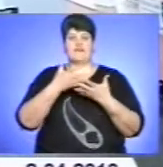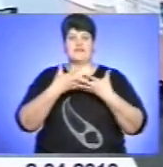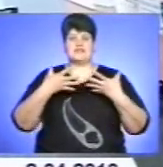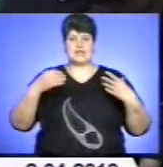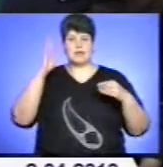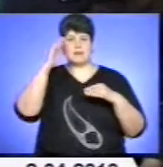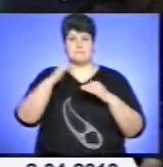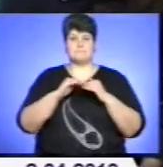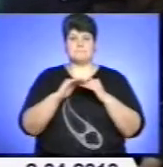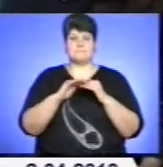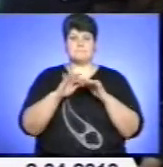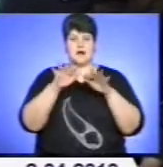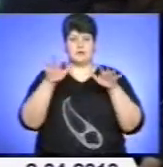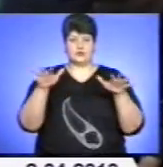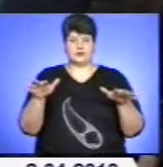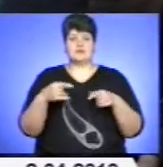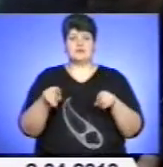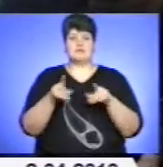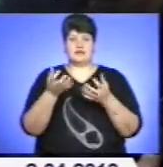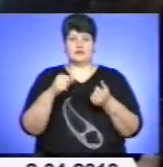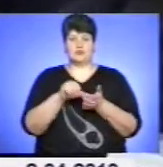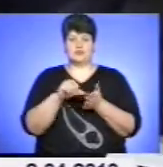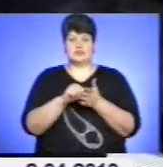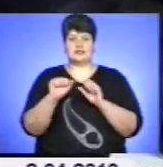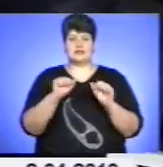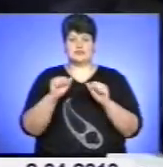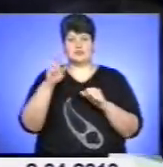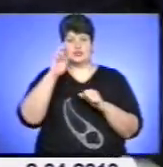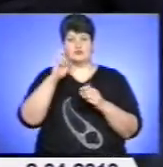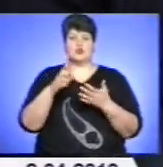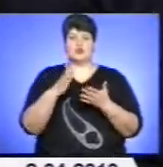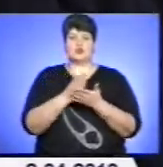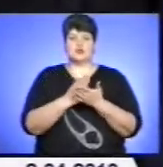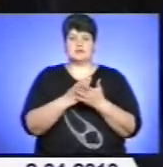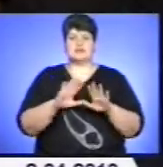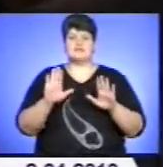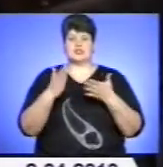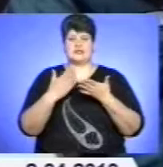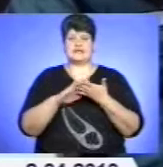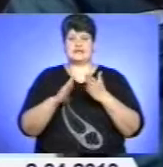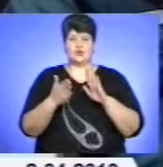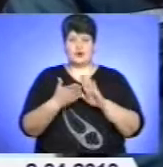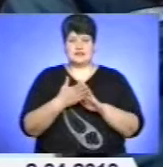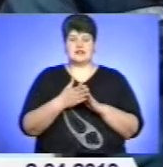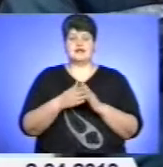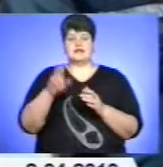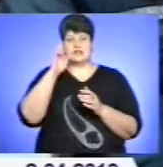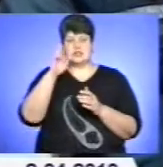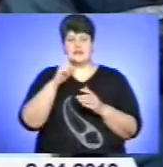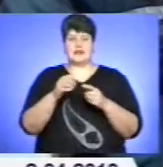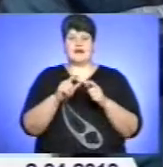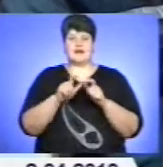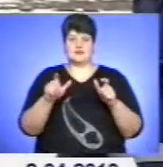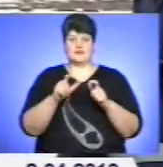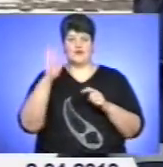Рівенської облдержадміністрації, а також керівництво Державної служби з питань надзвичайних ситуацій, Державного агентства водних ресурсів, районних державних